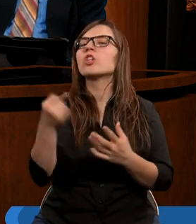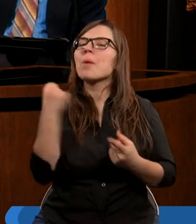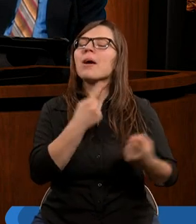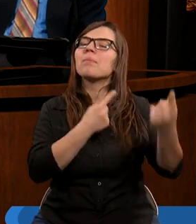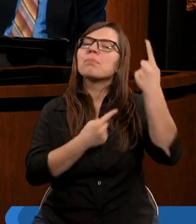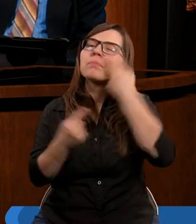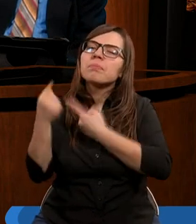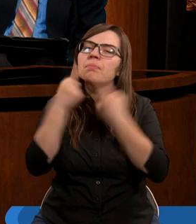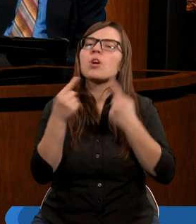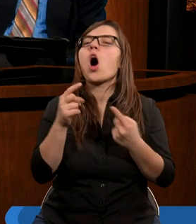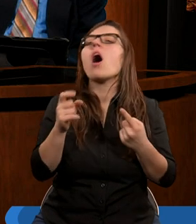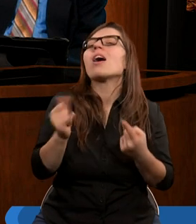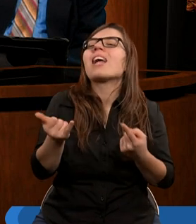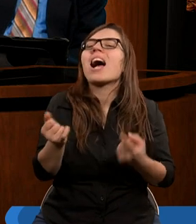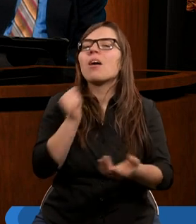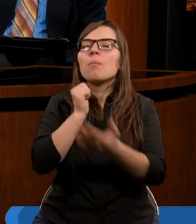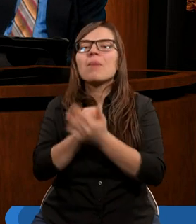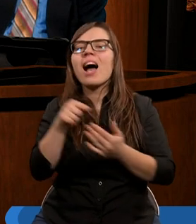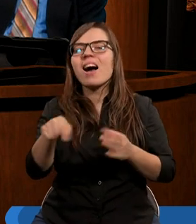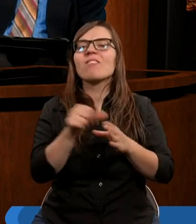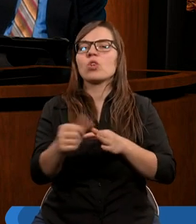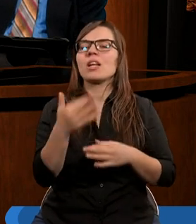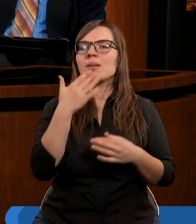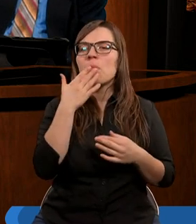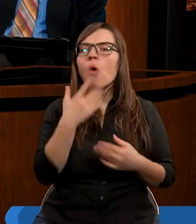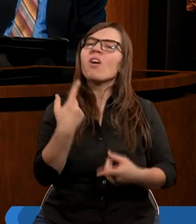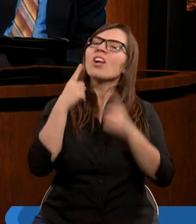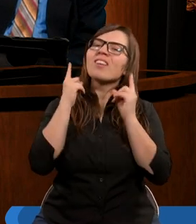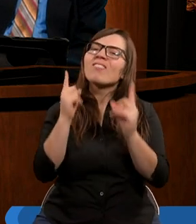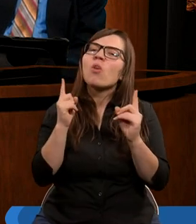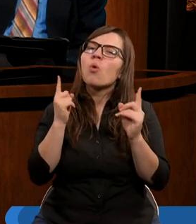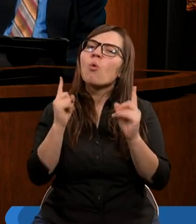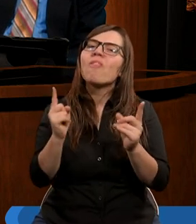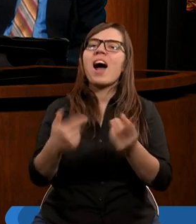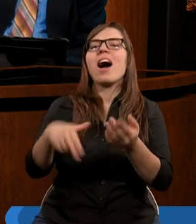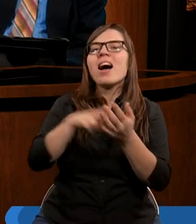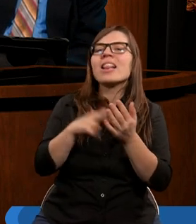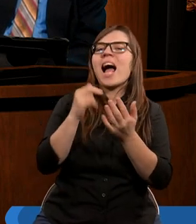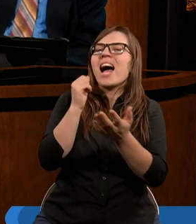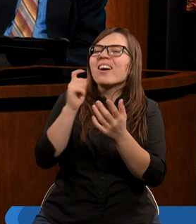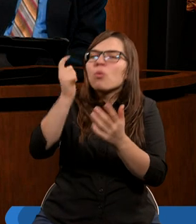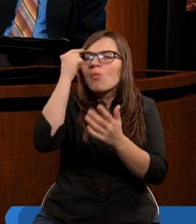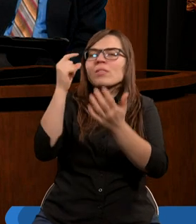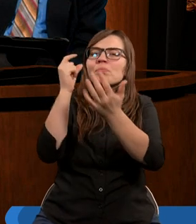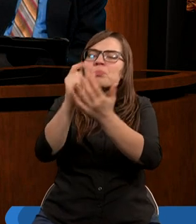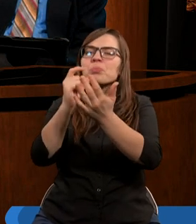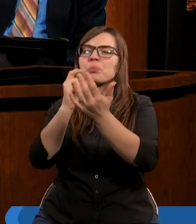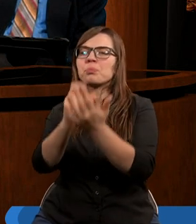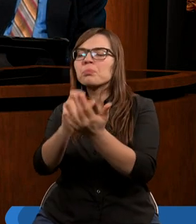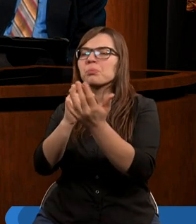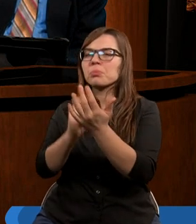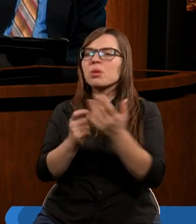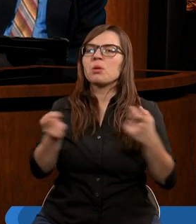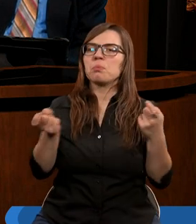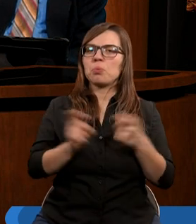zastanowić, o jakim prawie tam jest mowa. Zwrócić uwagę na kontekst cały. No bo jeśli